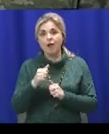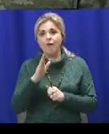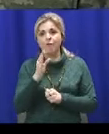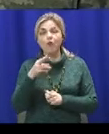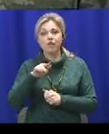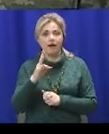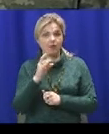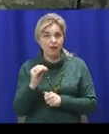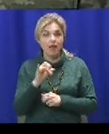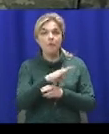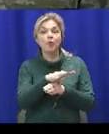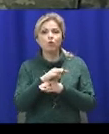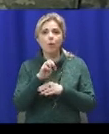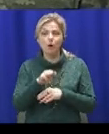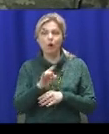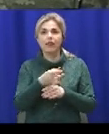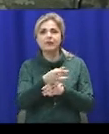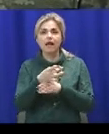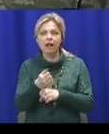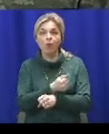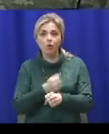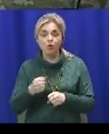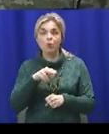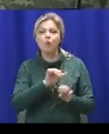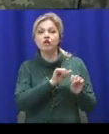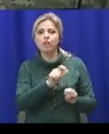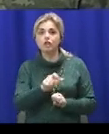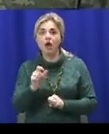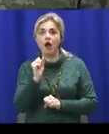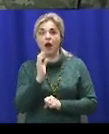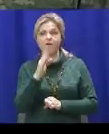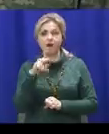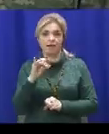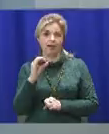Водяного, міномети та стрілецьку зброю по захисниках Авдіївки.